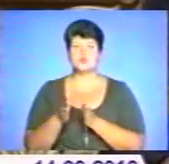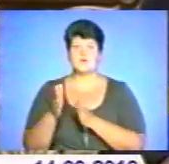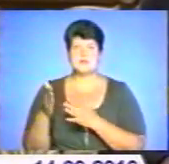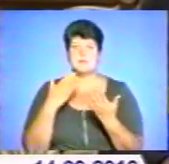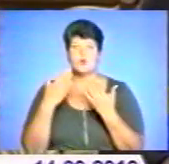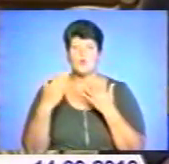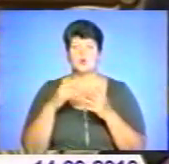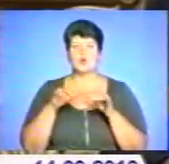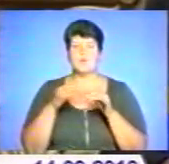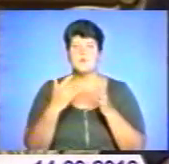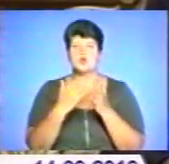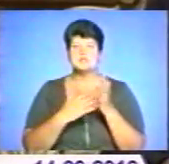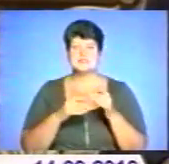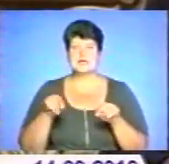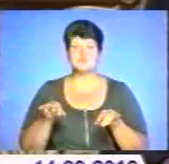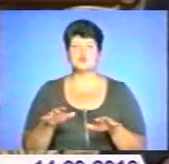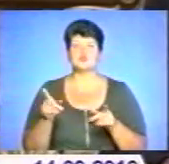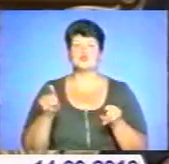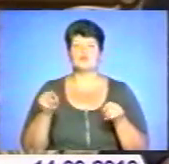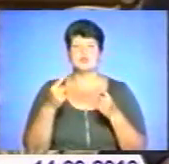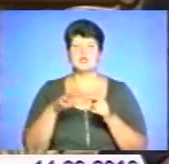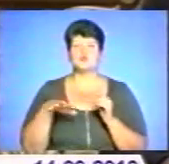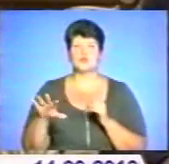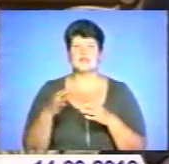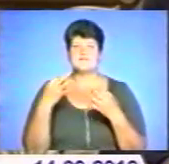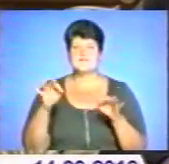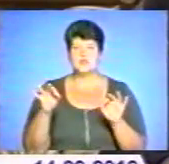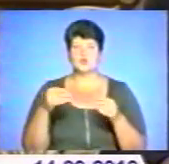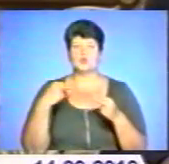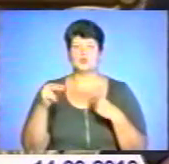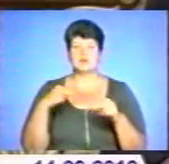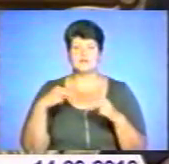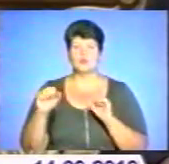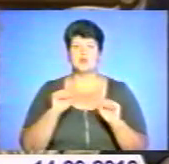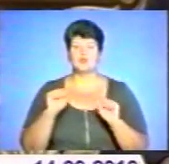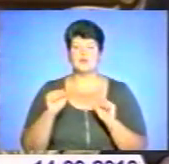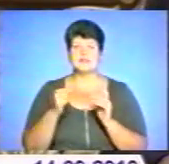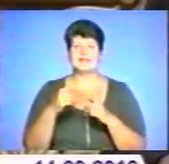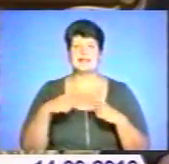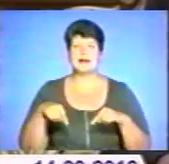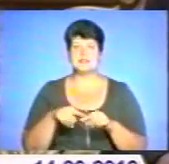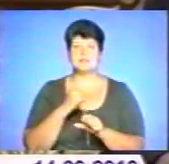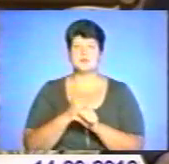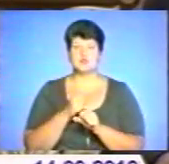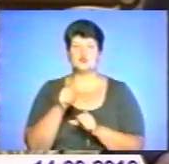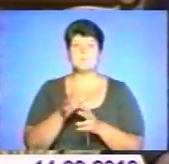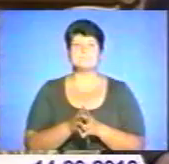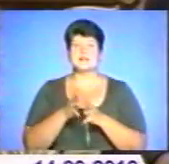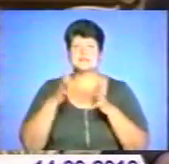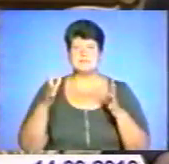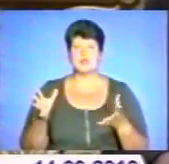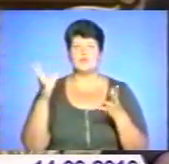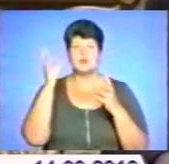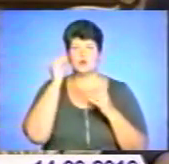щодо створення зону вільної торгівлі. Урядові делегації працюють над тим, щоб максимально врахувати в